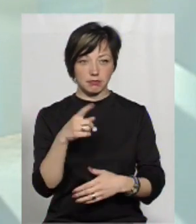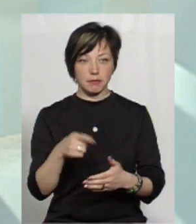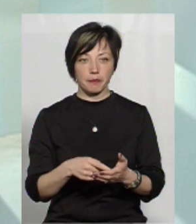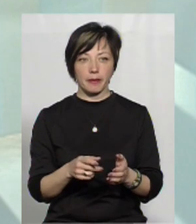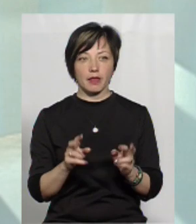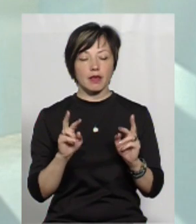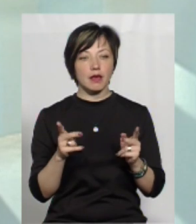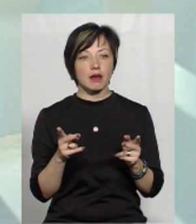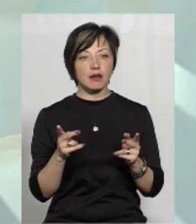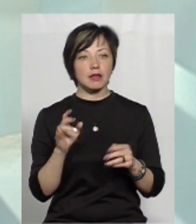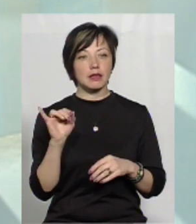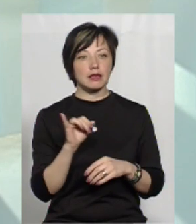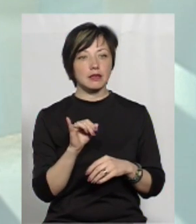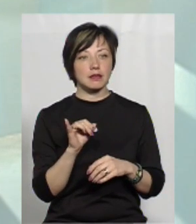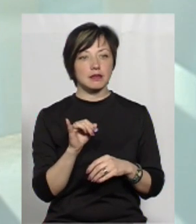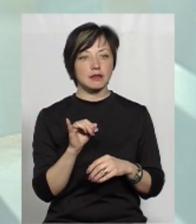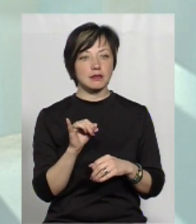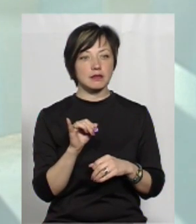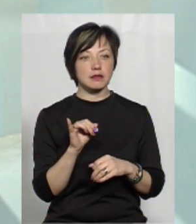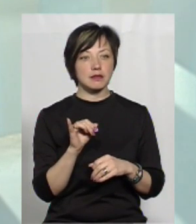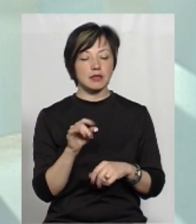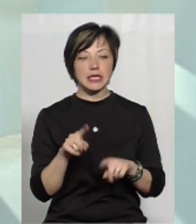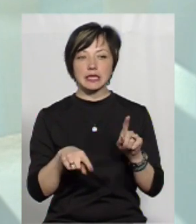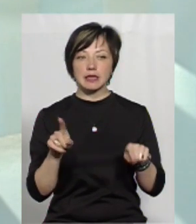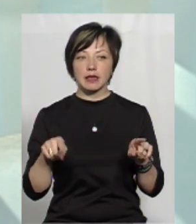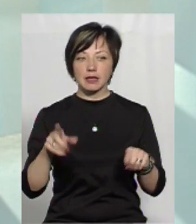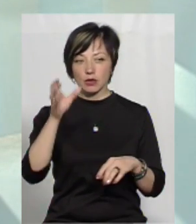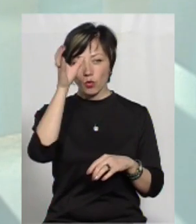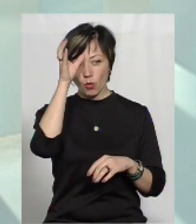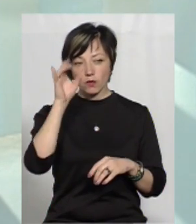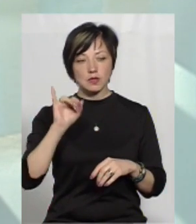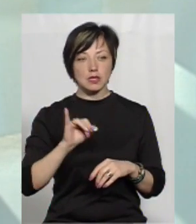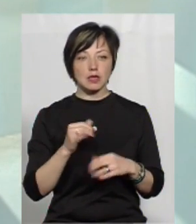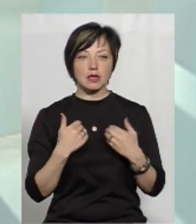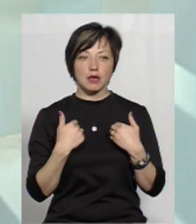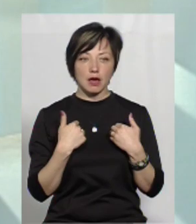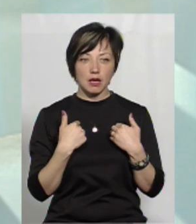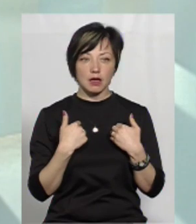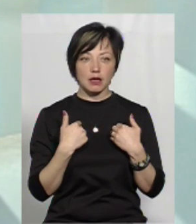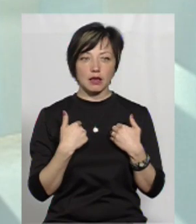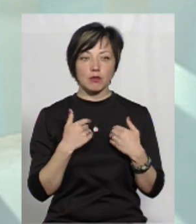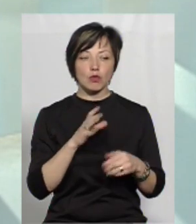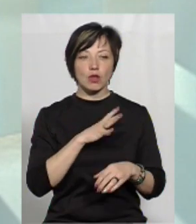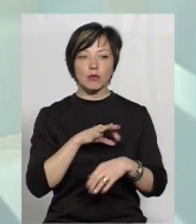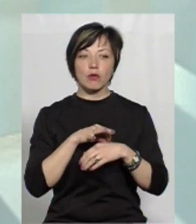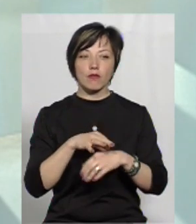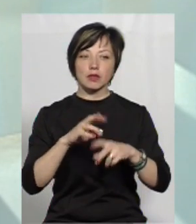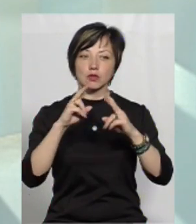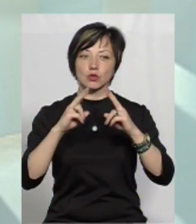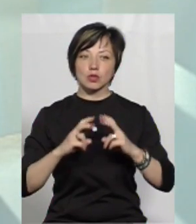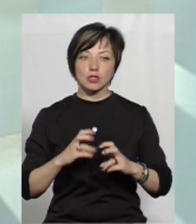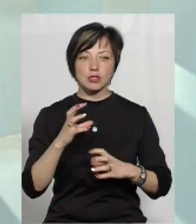Як і деякі науковці, і я, і були проведені